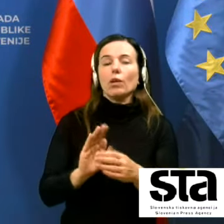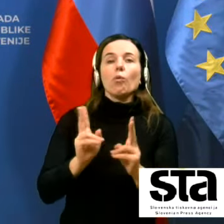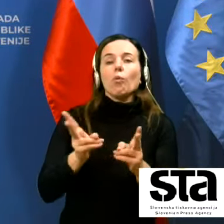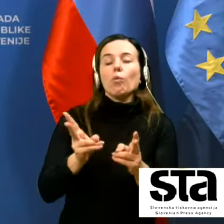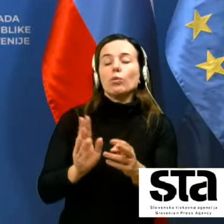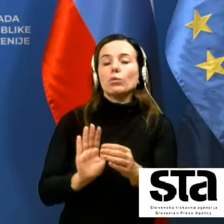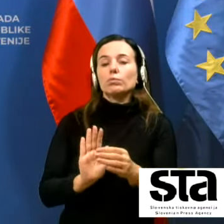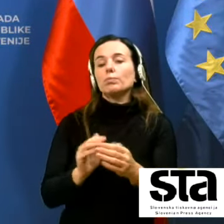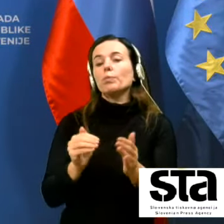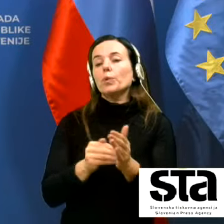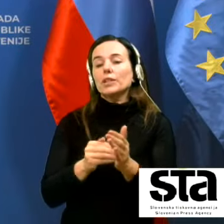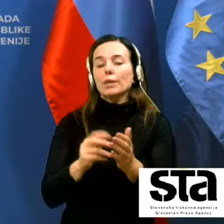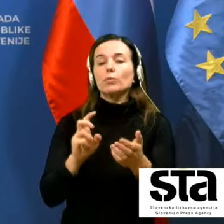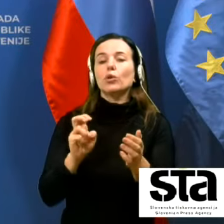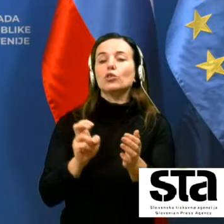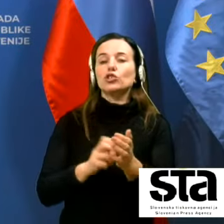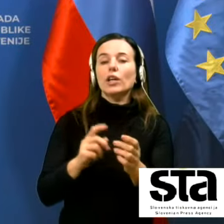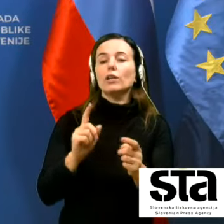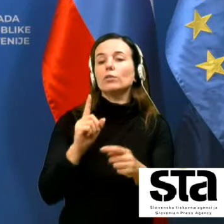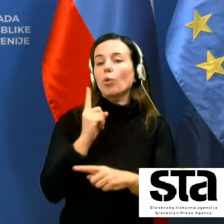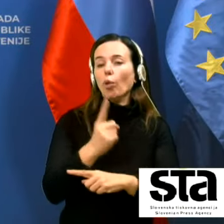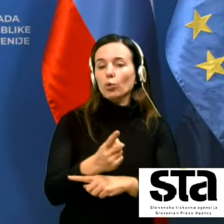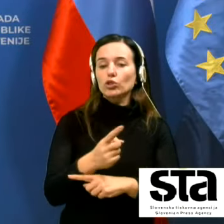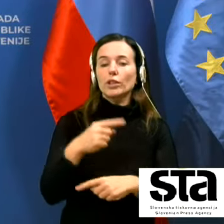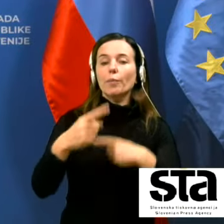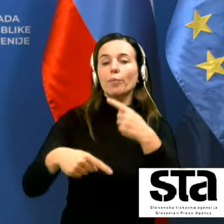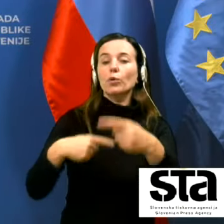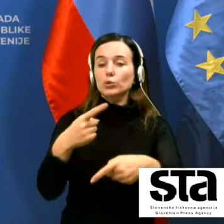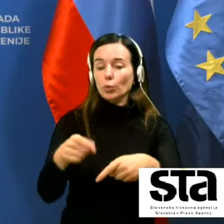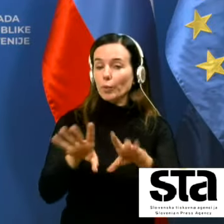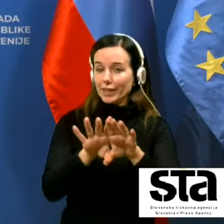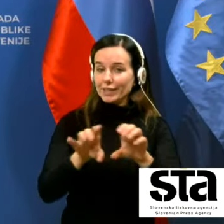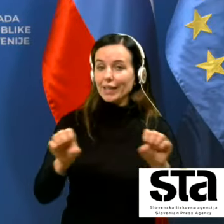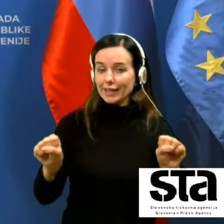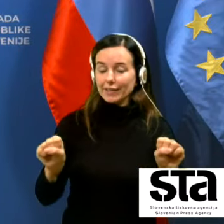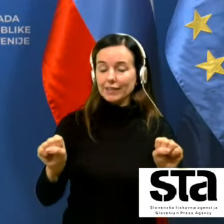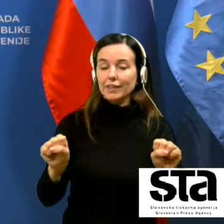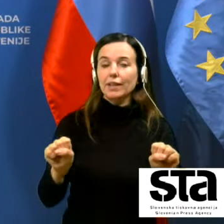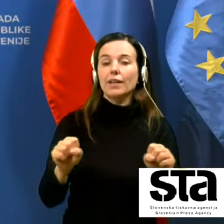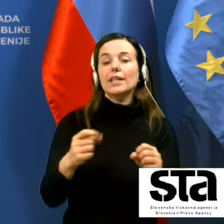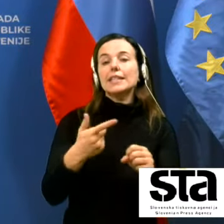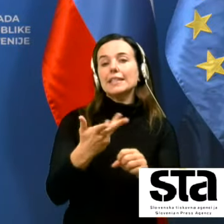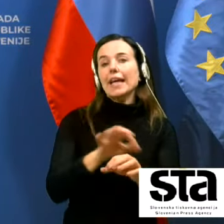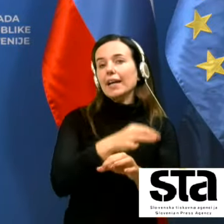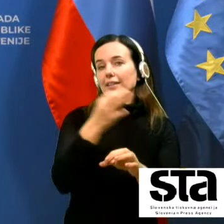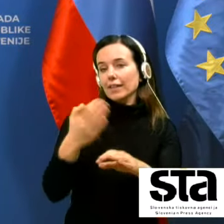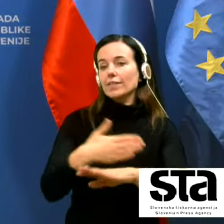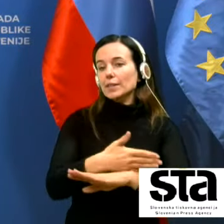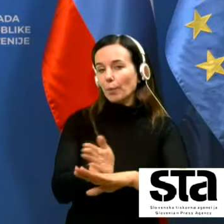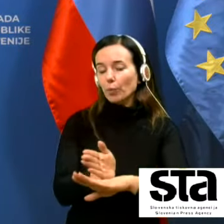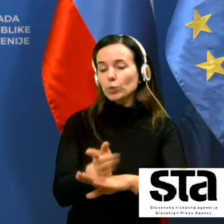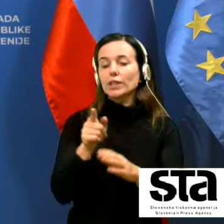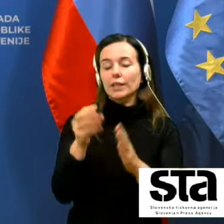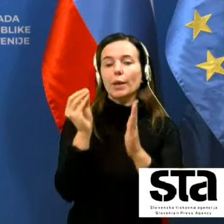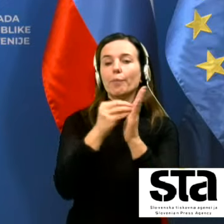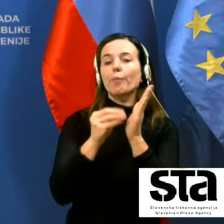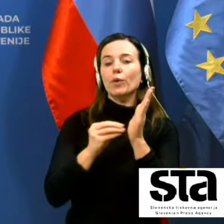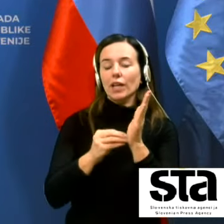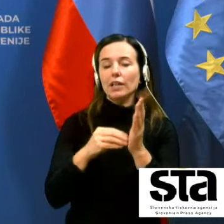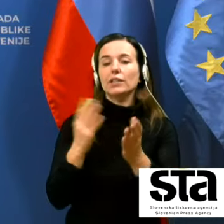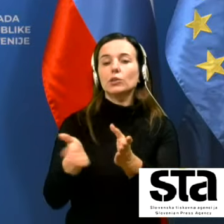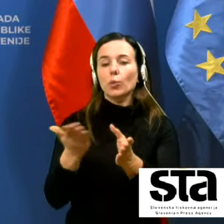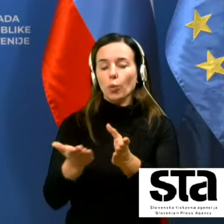potrebno še določene postopke v bolnišnici peljati v glavnem z nekaj dnevnim zamikom ti podatki ti